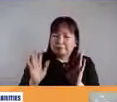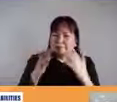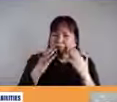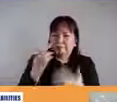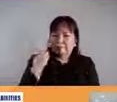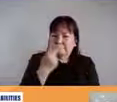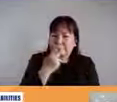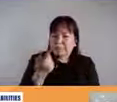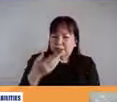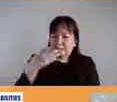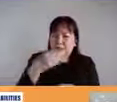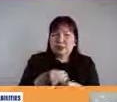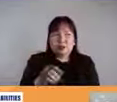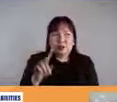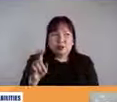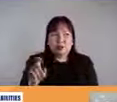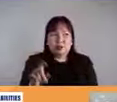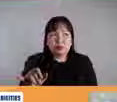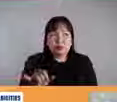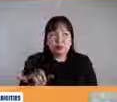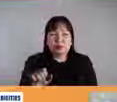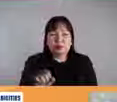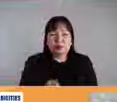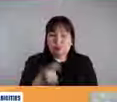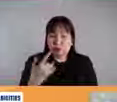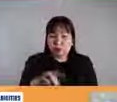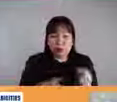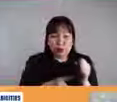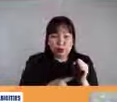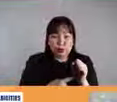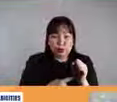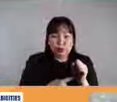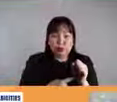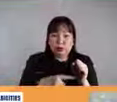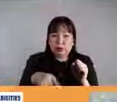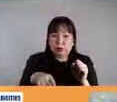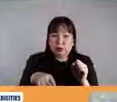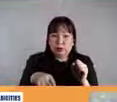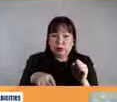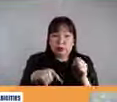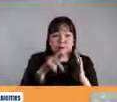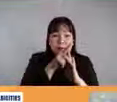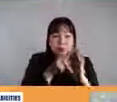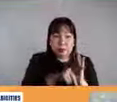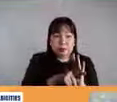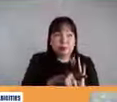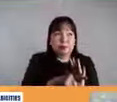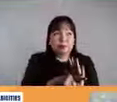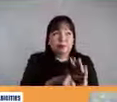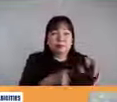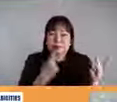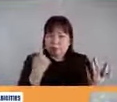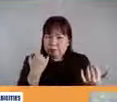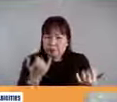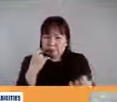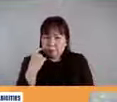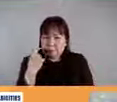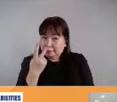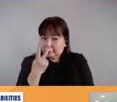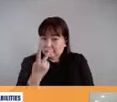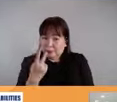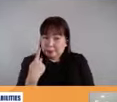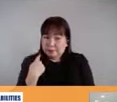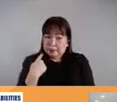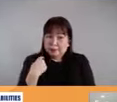yung katanungan ito dahil na simula natin na mention mo about sa policy so sa ngayon po ba makikita natin na